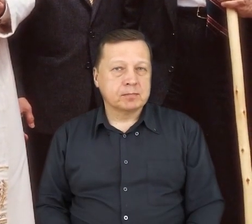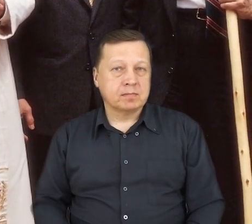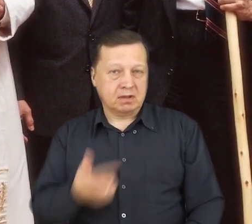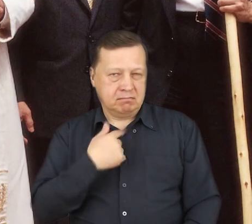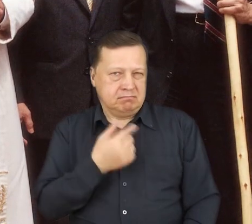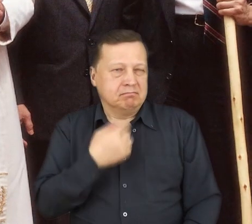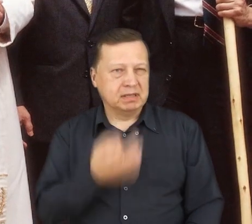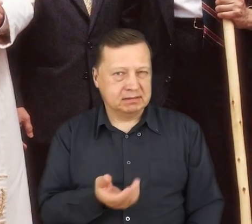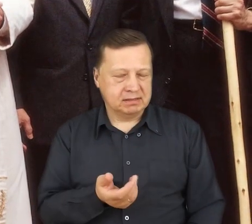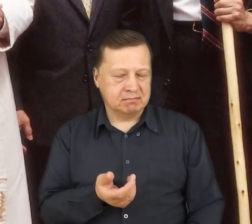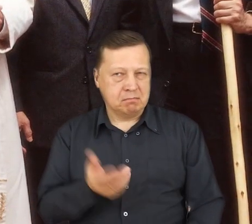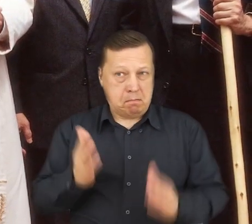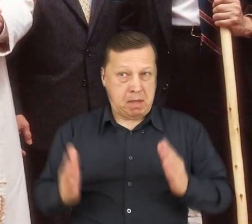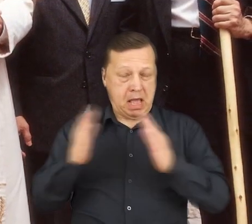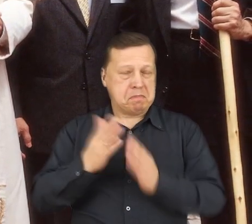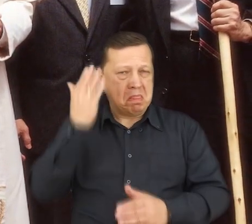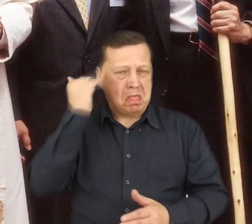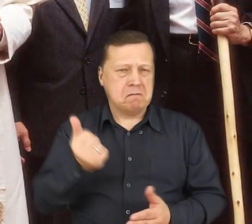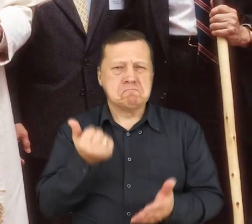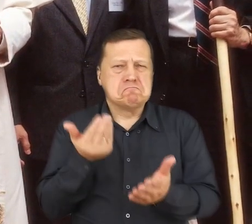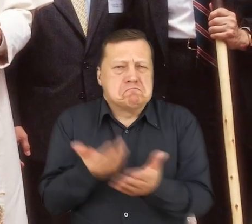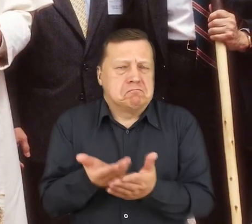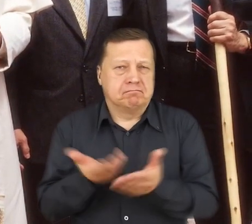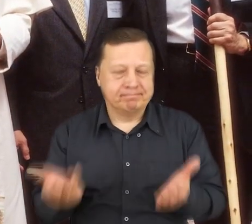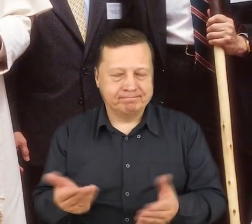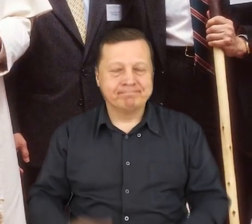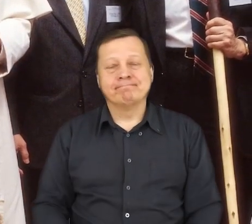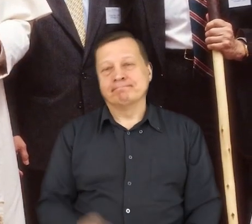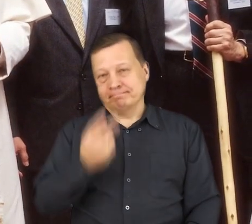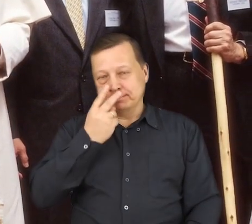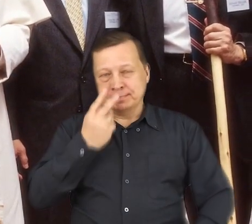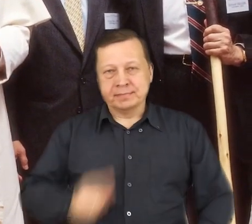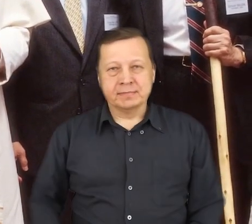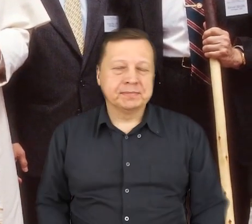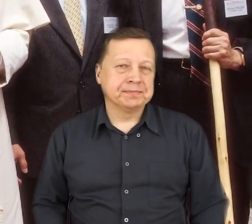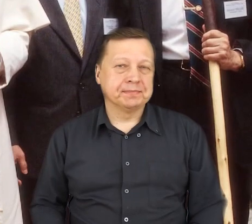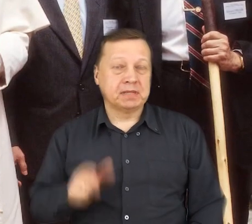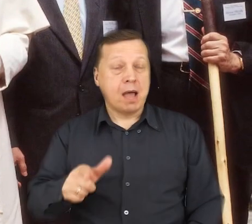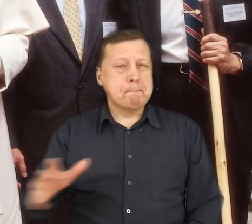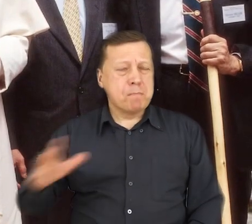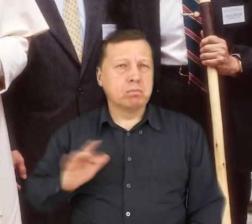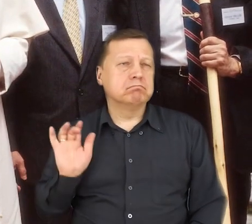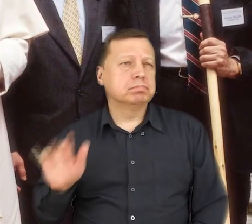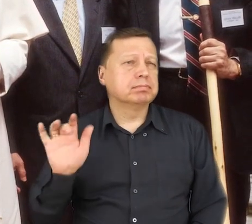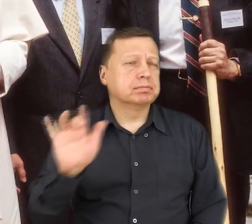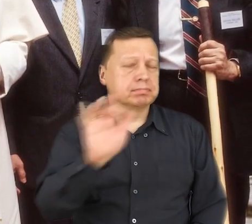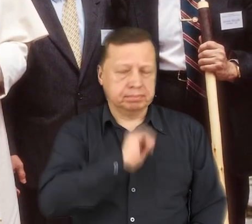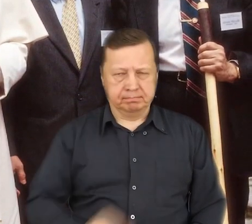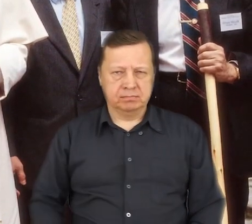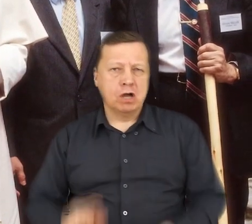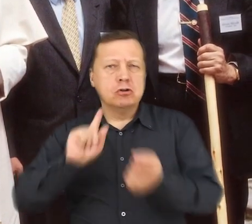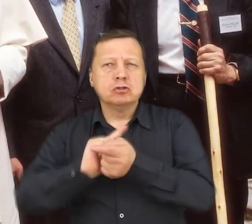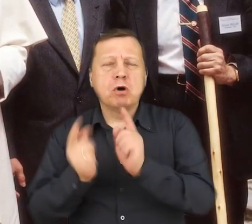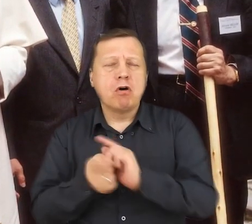Zatem dlaczego papież nadziei? Zauważmy, że wszędzie gdzie był,